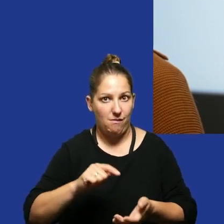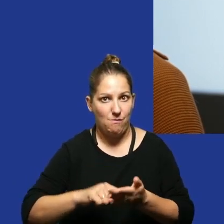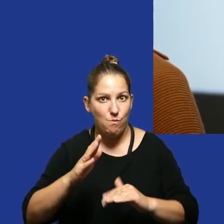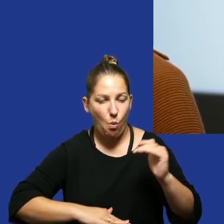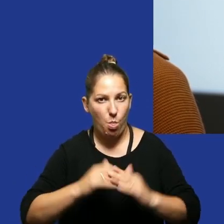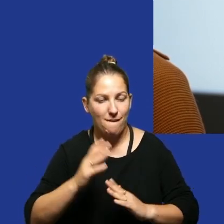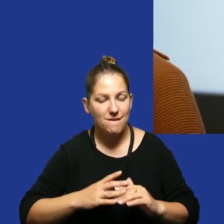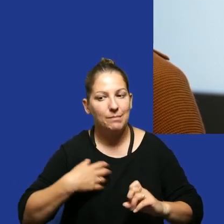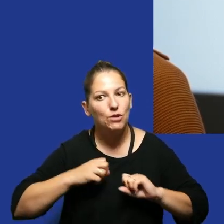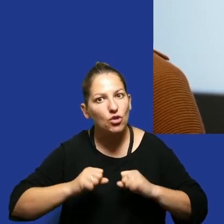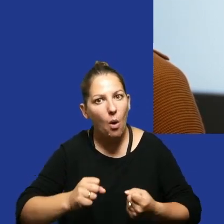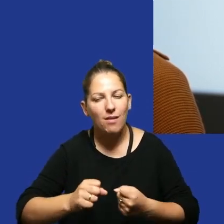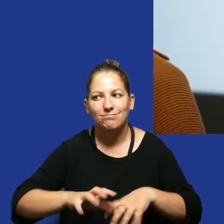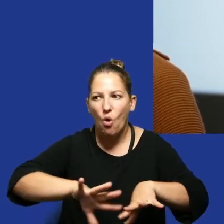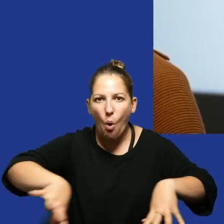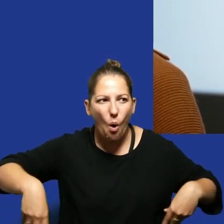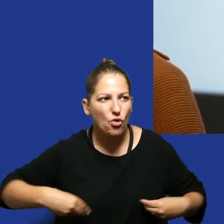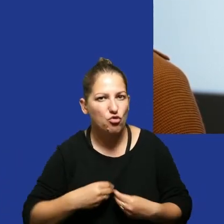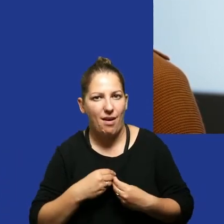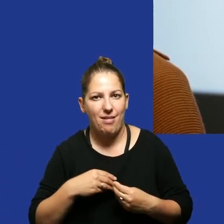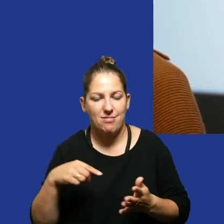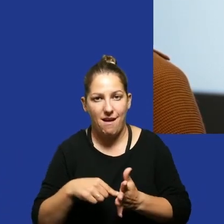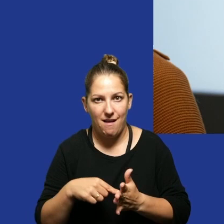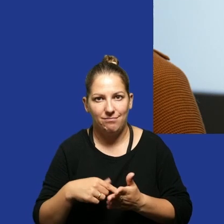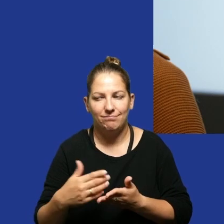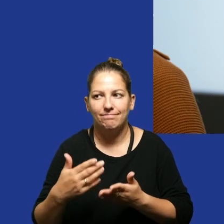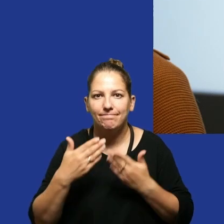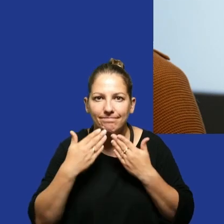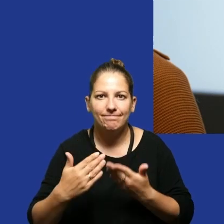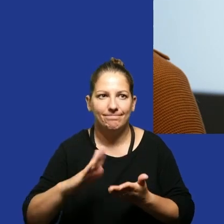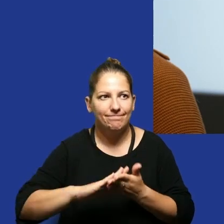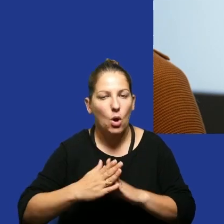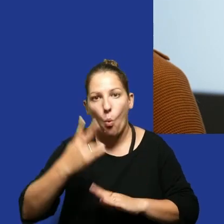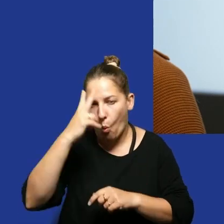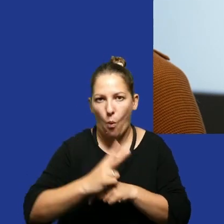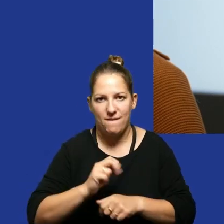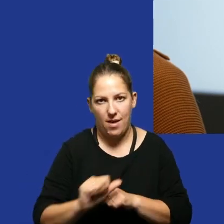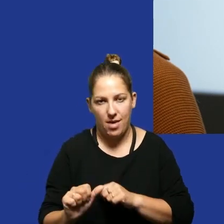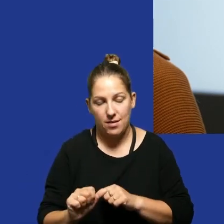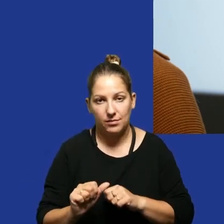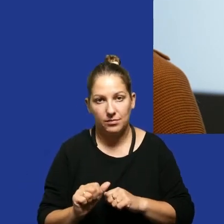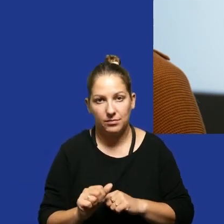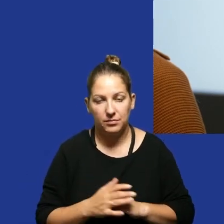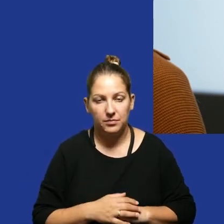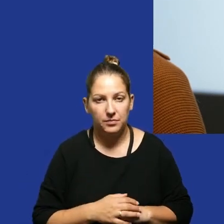otoczeniu, które jest nam przyjazne i które nam ufa. Bo kiedy